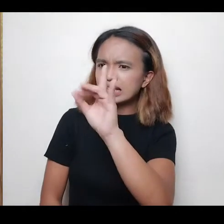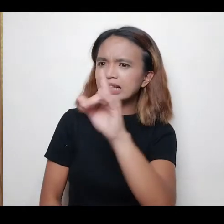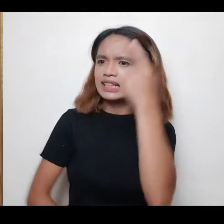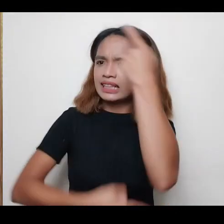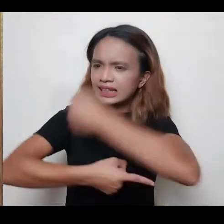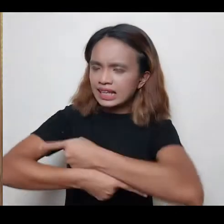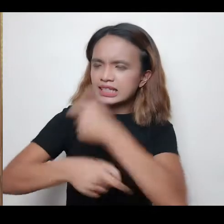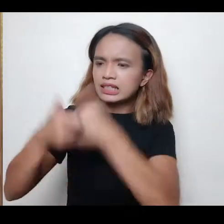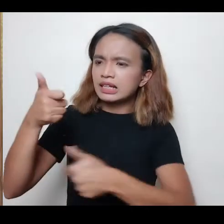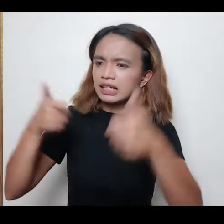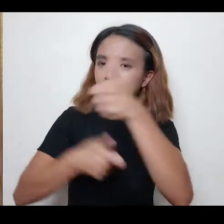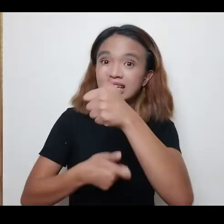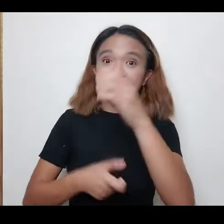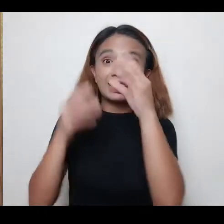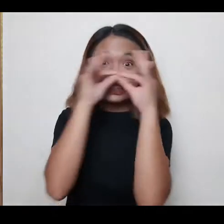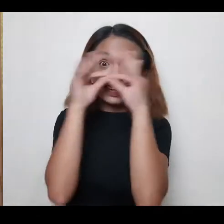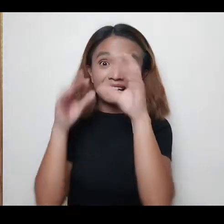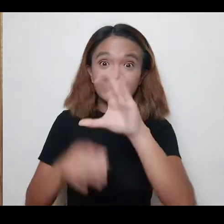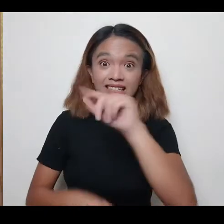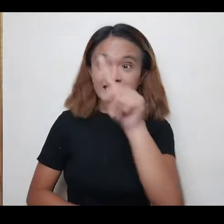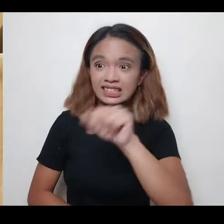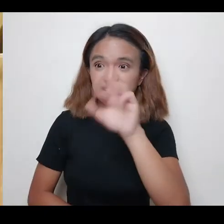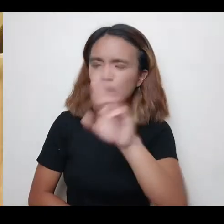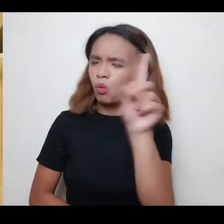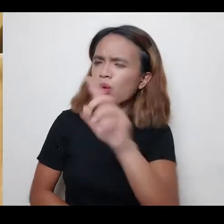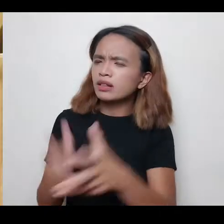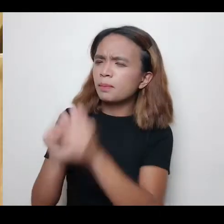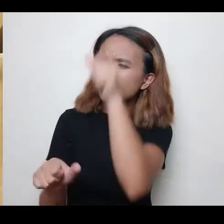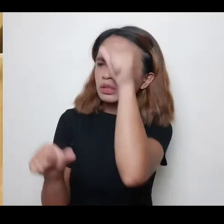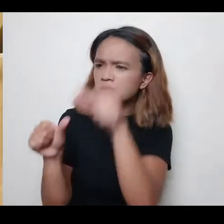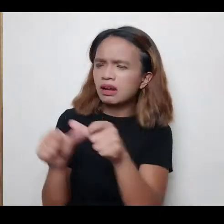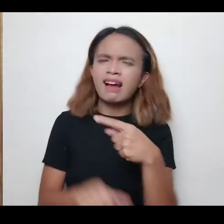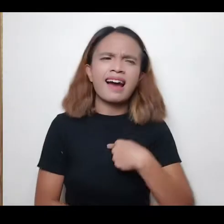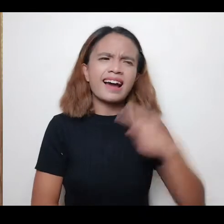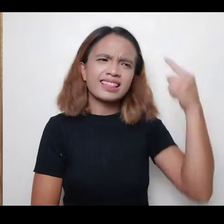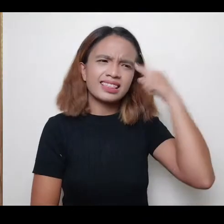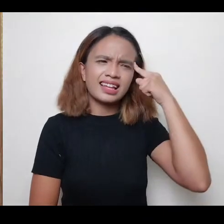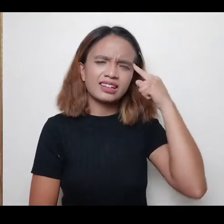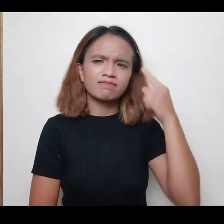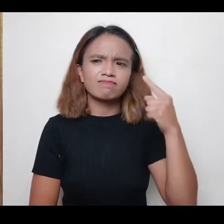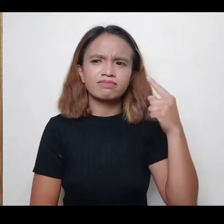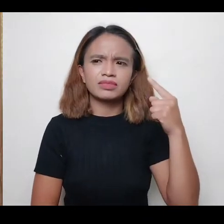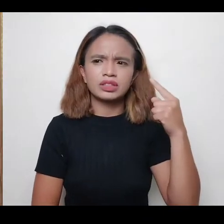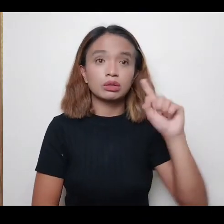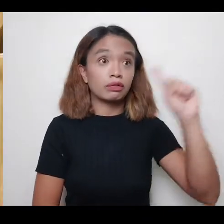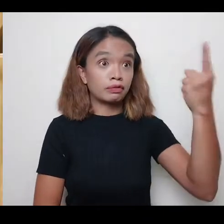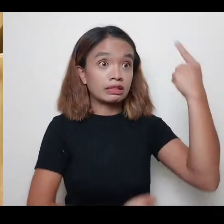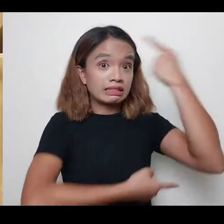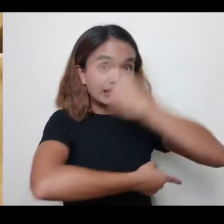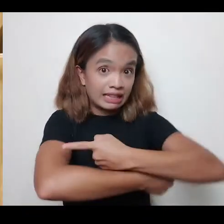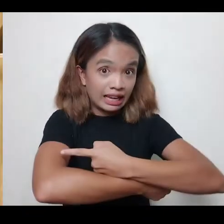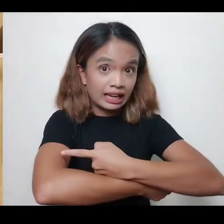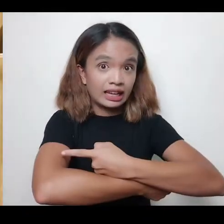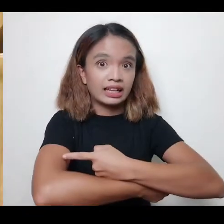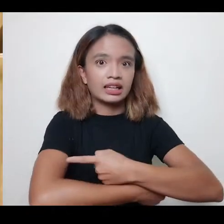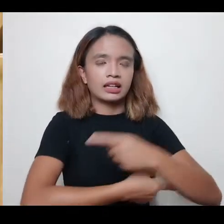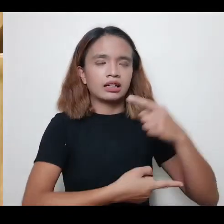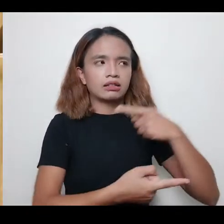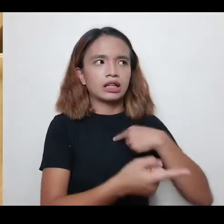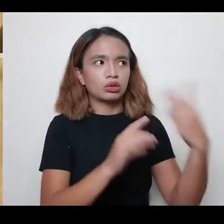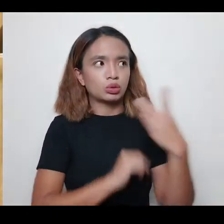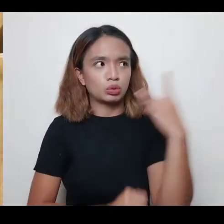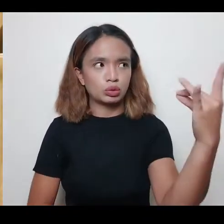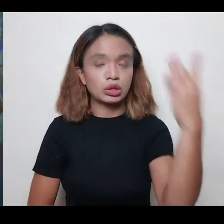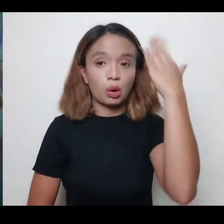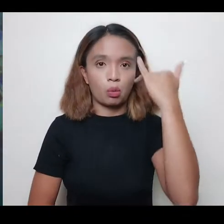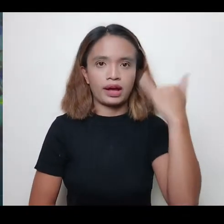-Catch, anong masasabi nyo yung pinakamemorable yung experience? Talagay ko yung pagtutuligsa sa akin, day one pa lang ng aking